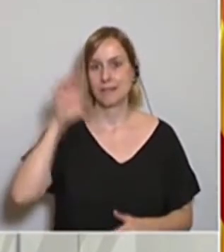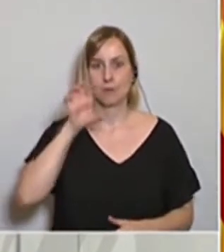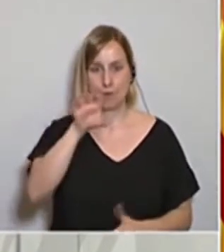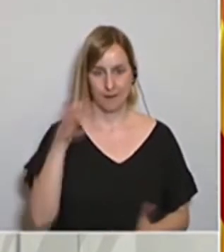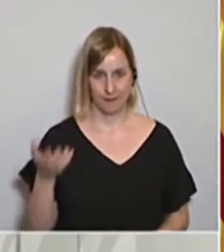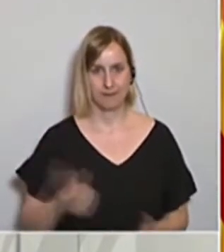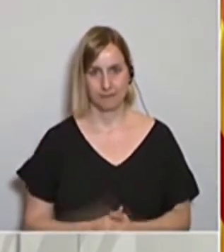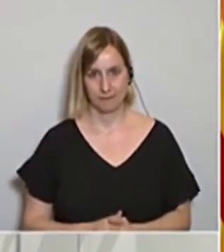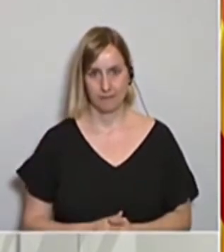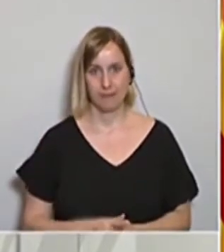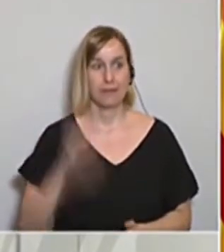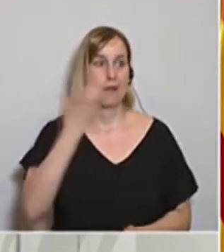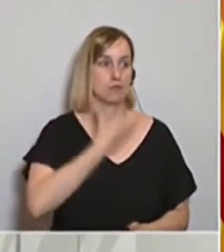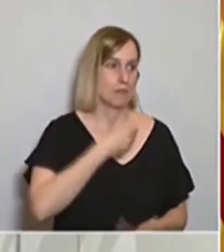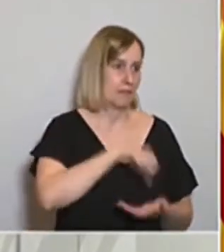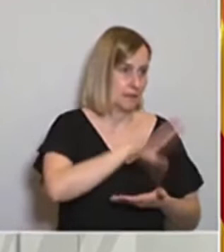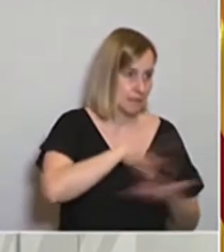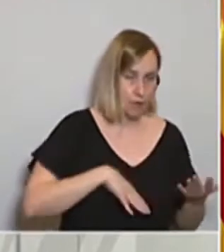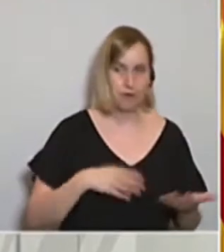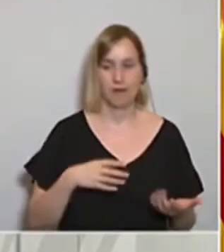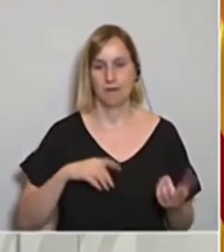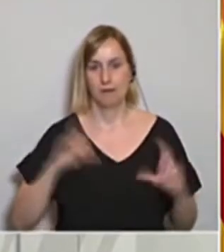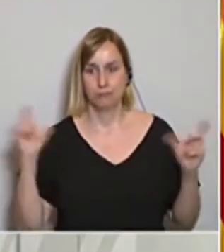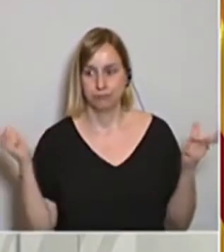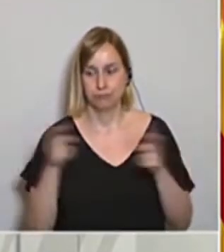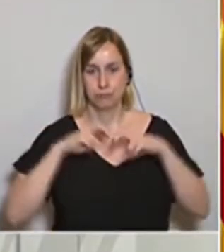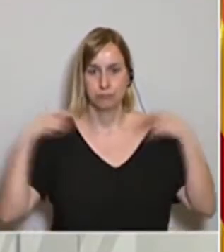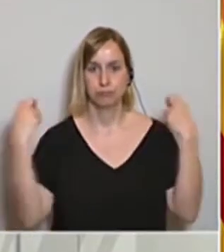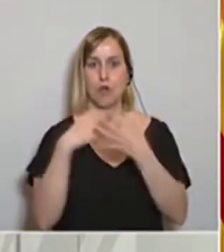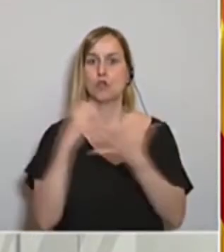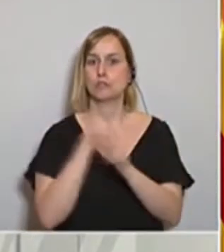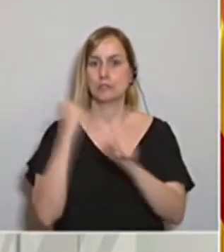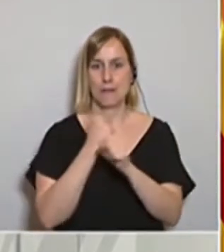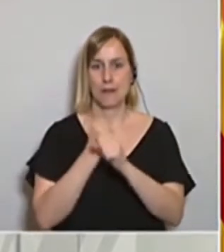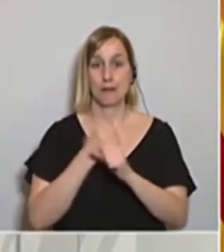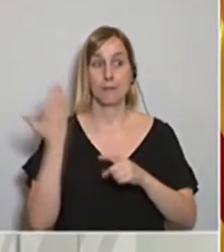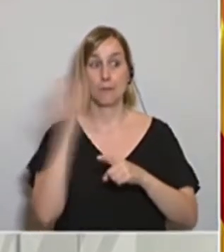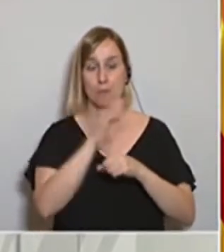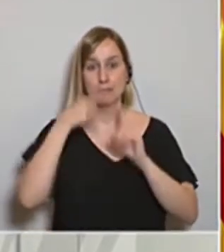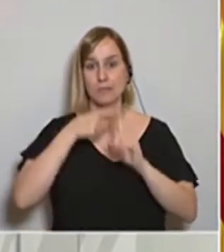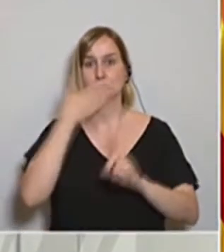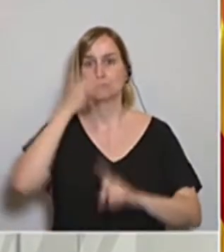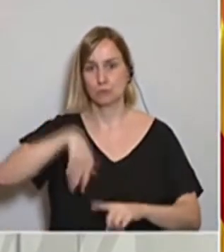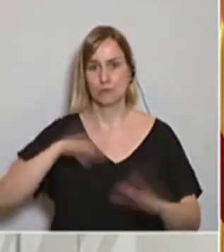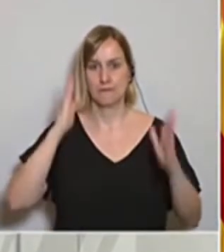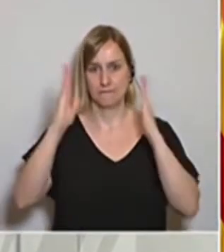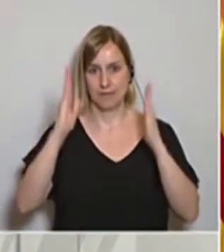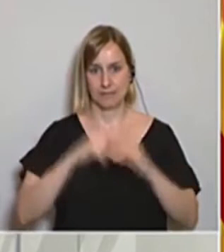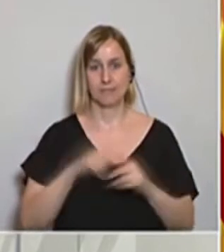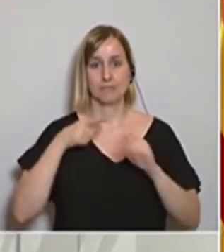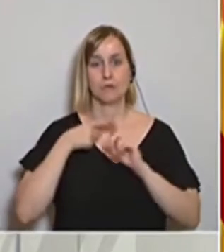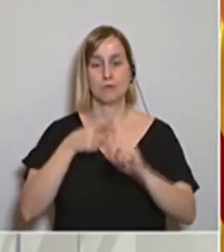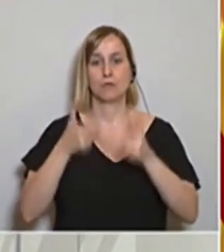marc, en el marc amb l'Ajuntament de Barcelona, en tot això treballarem, totes les propostes que siguin adients en aquestes fases de